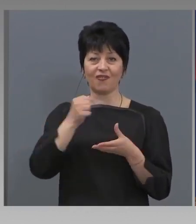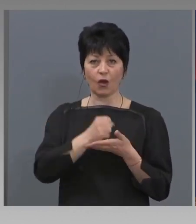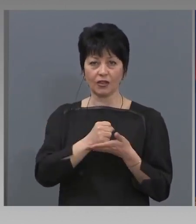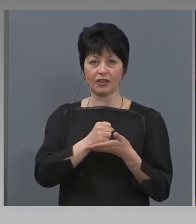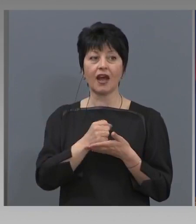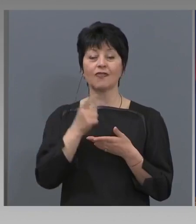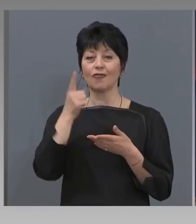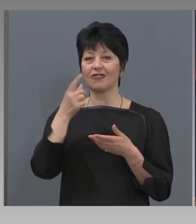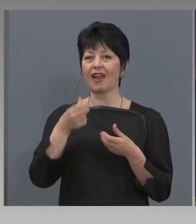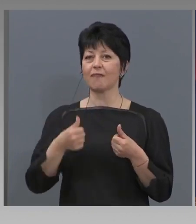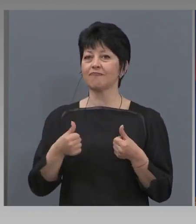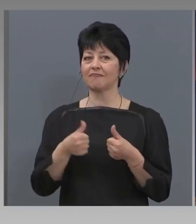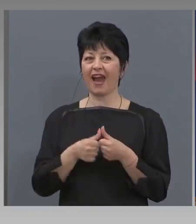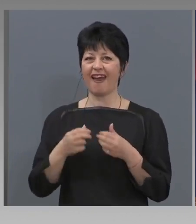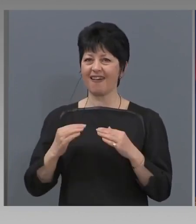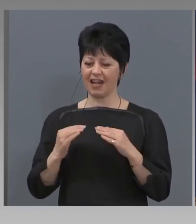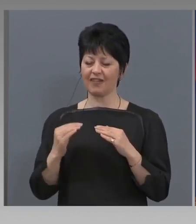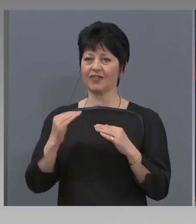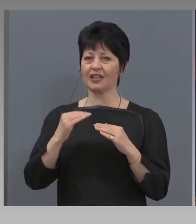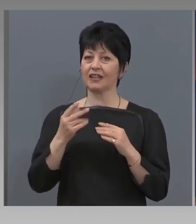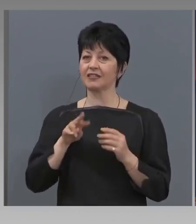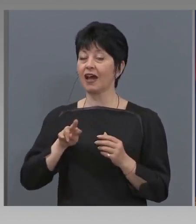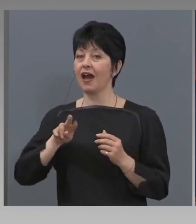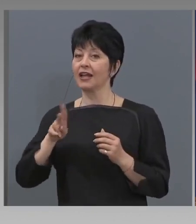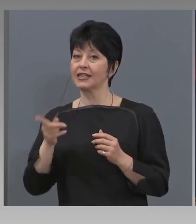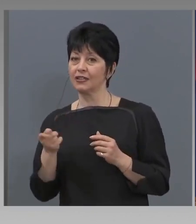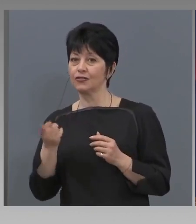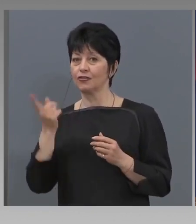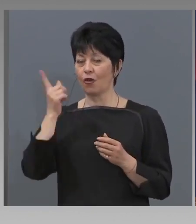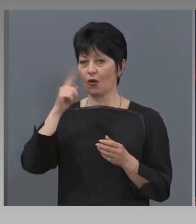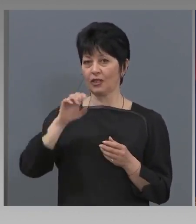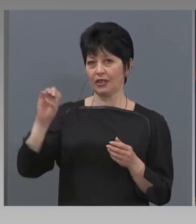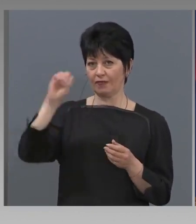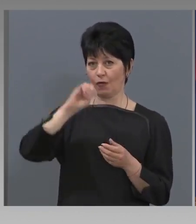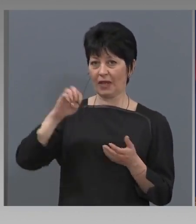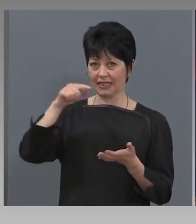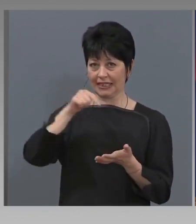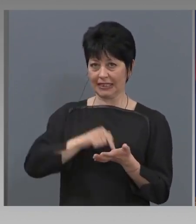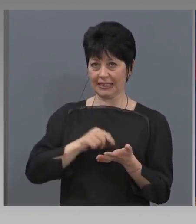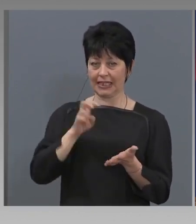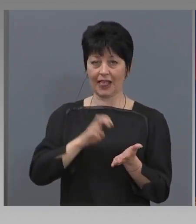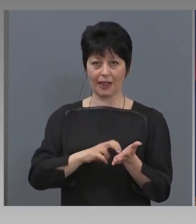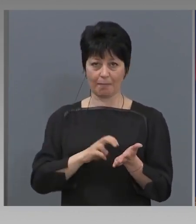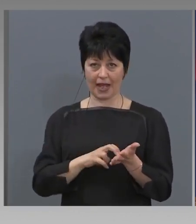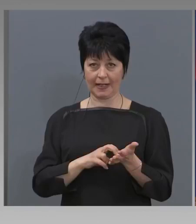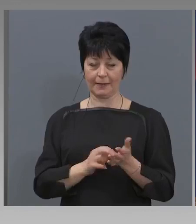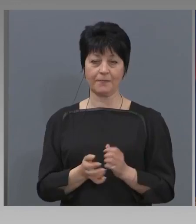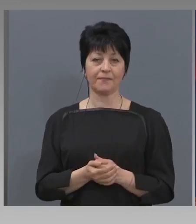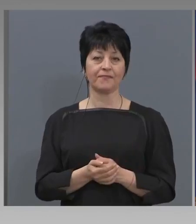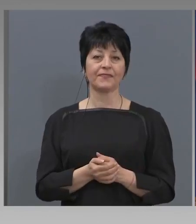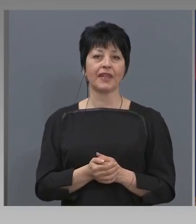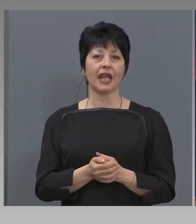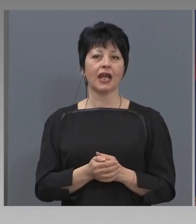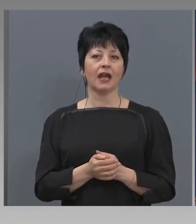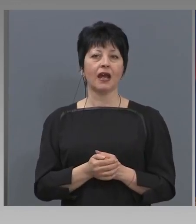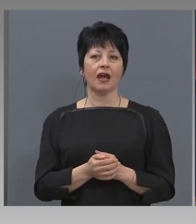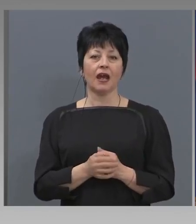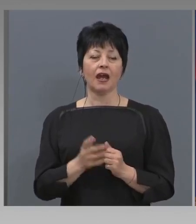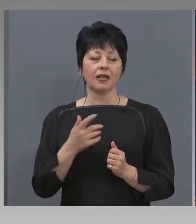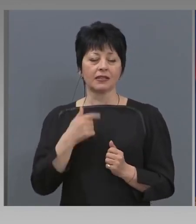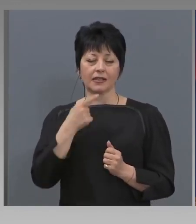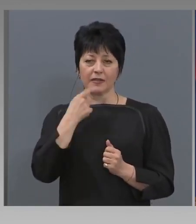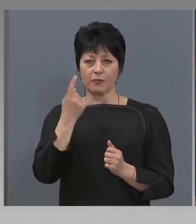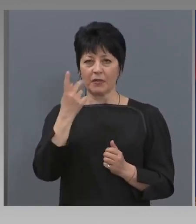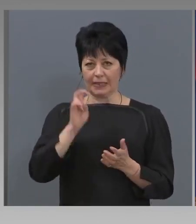различни от парите, които са на Европейската централна банка. И ако позволите още нещо само за банките, да